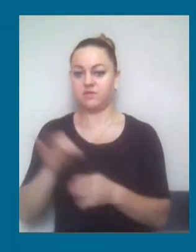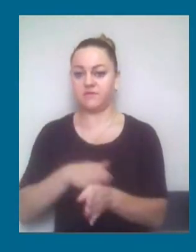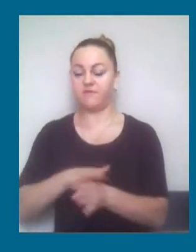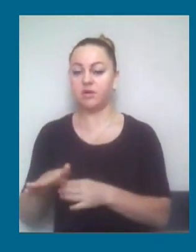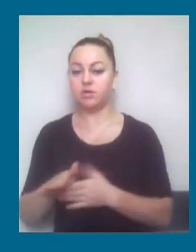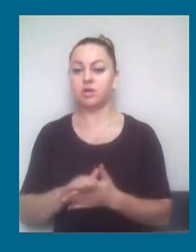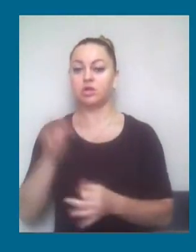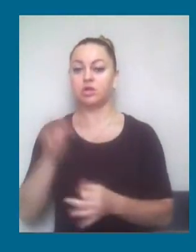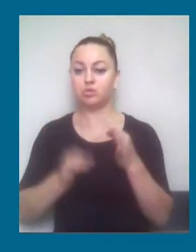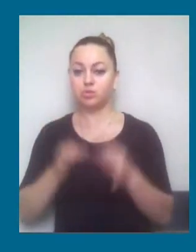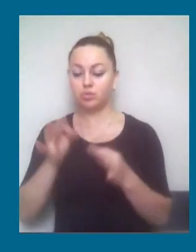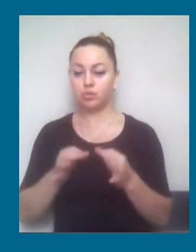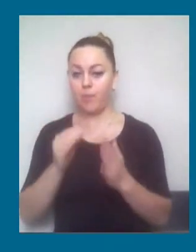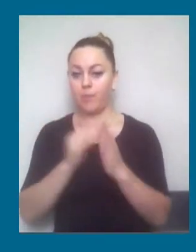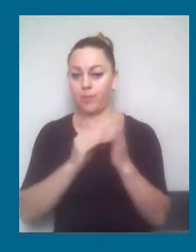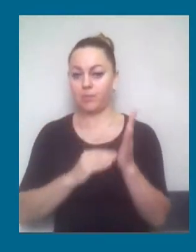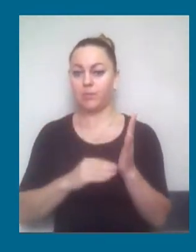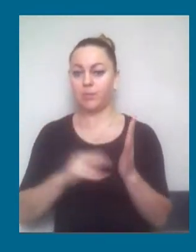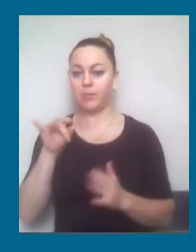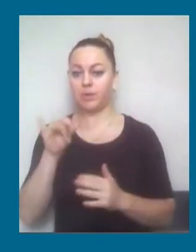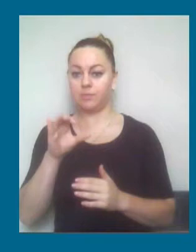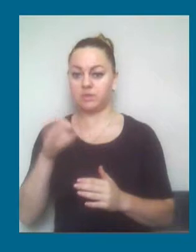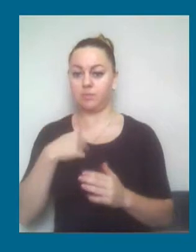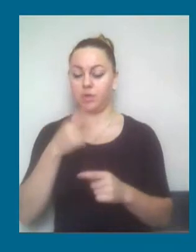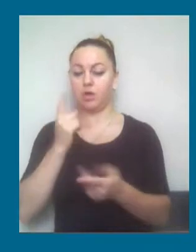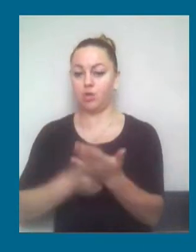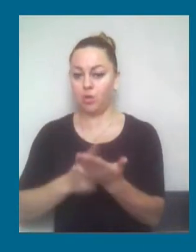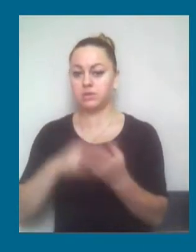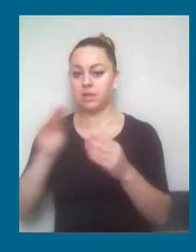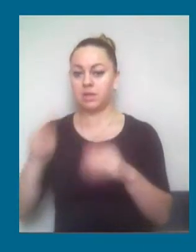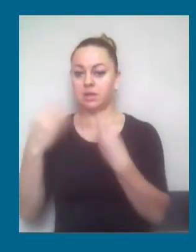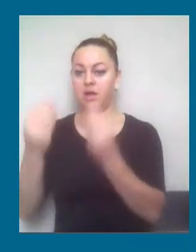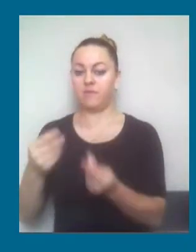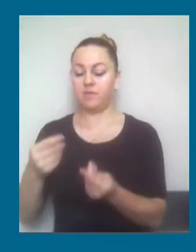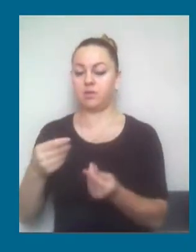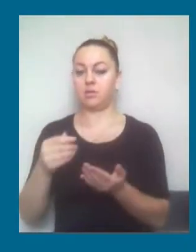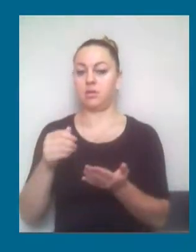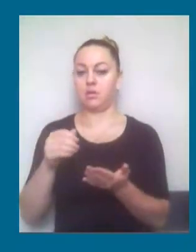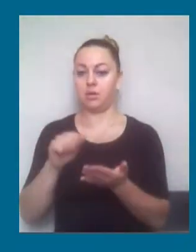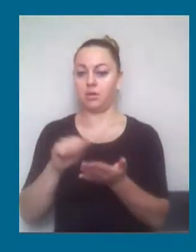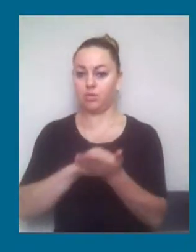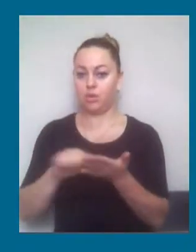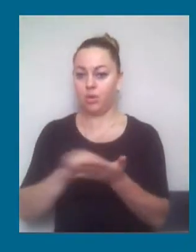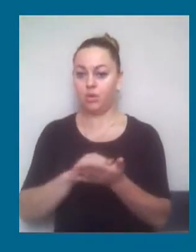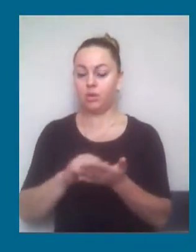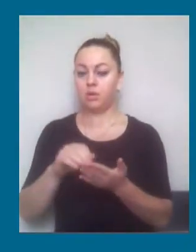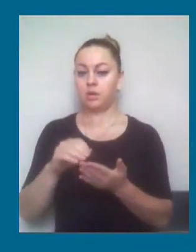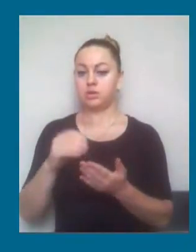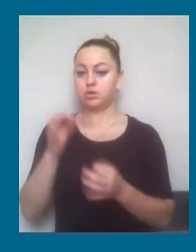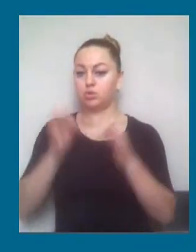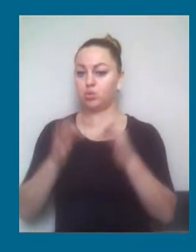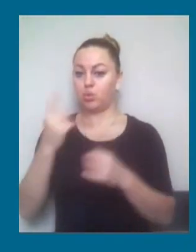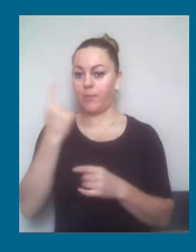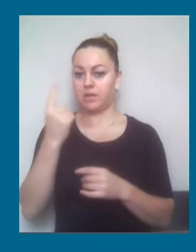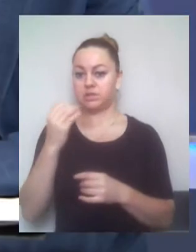свою позицію в події ми довели. Надали відповідні постанови, як суду першої інстанції, так і апеляційної